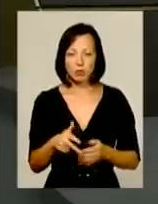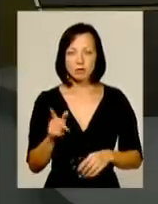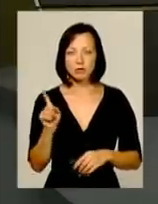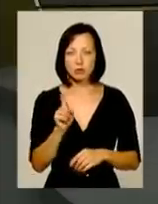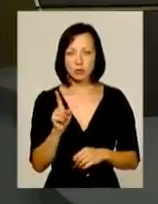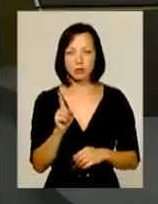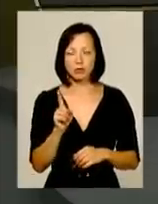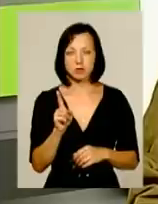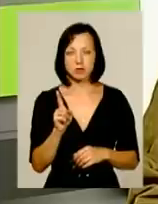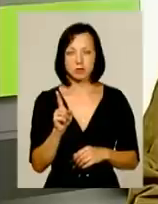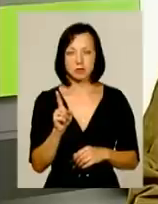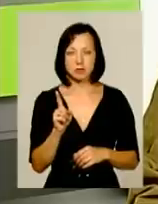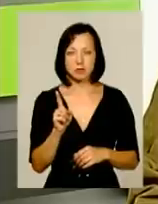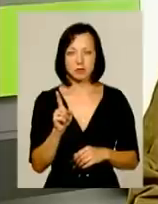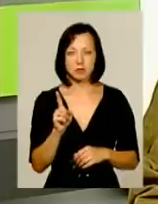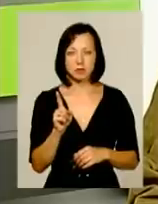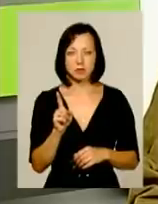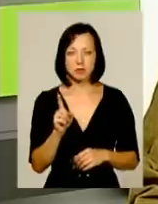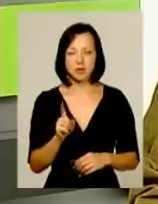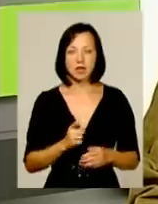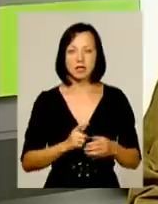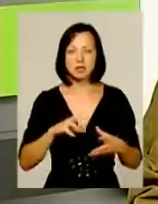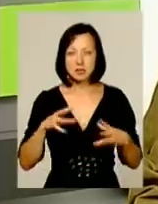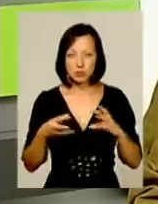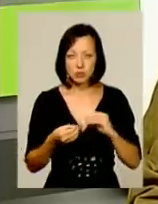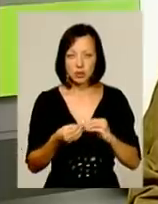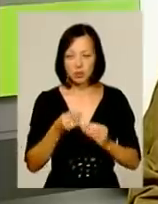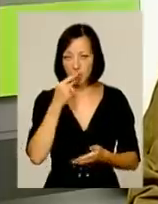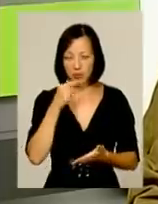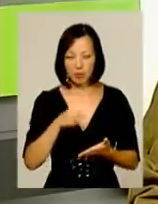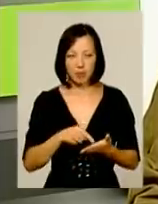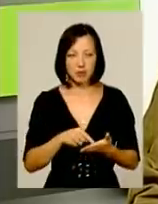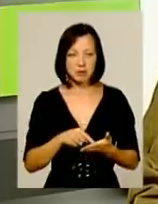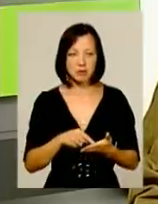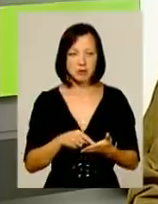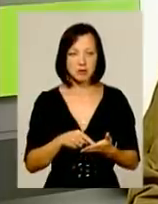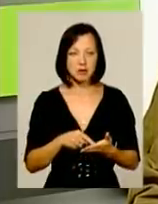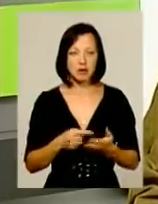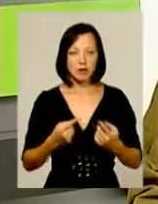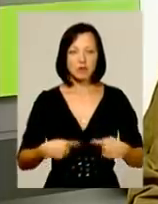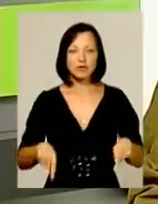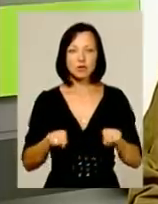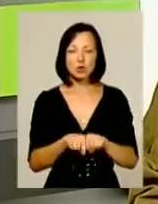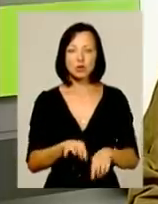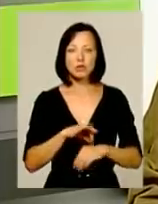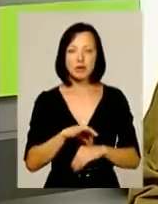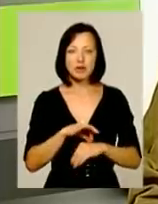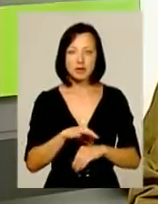і з конечним результатом попасть, на данному, як я називаю, зону проведення